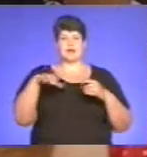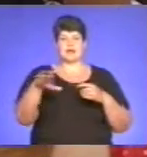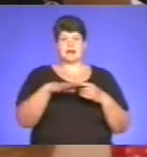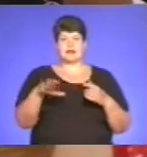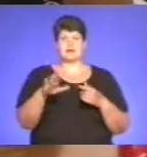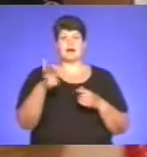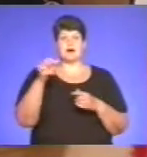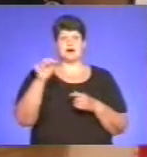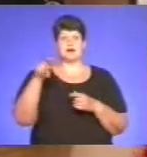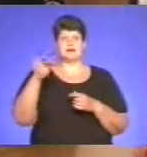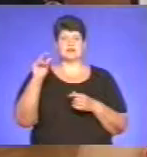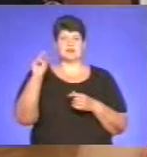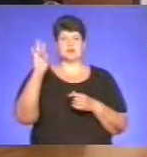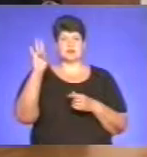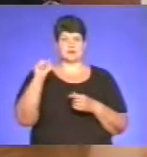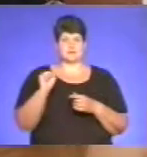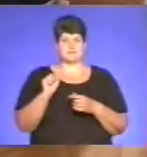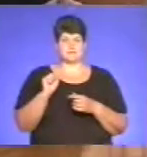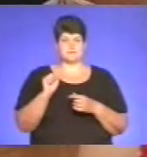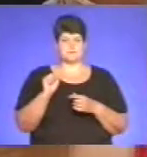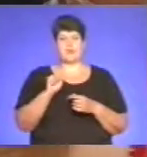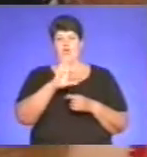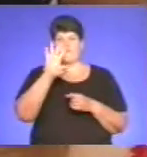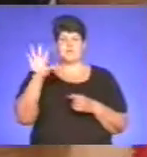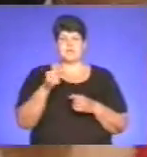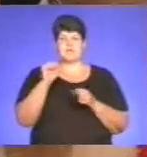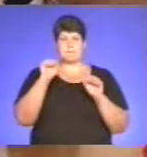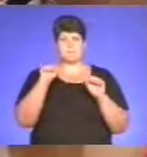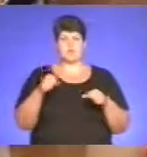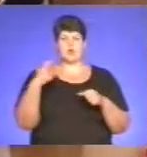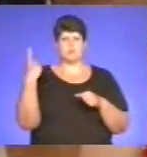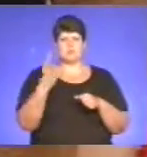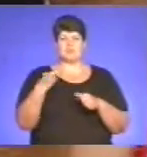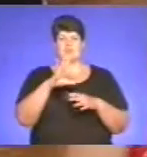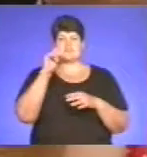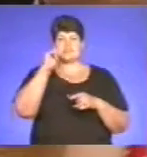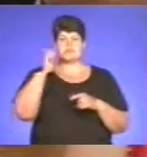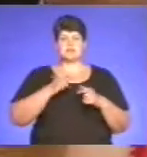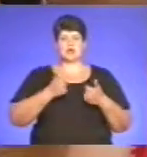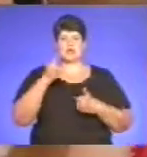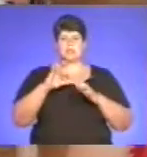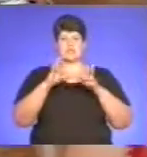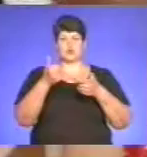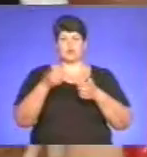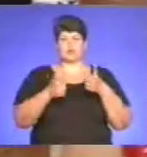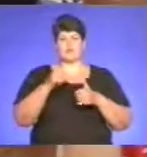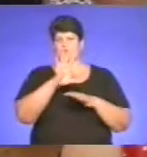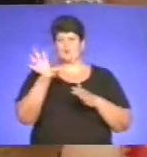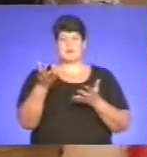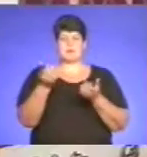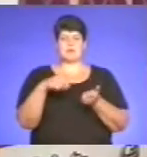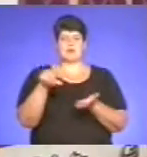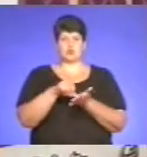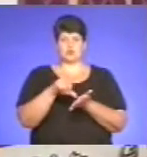танцю «Галичанка». Всіх можливих обласних всеукраїнських міжнародних конкурсів наші діти всюди приймають